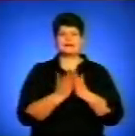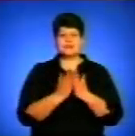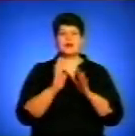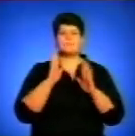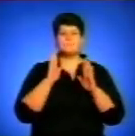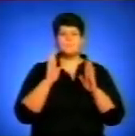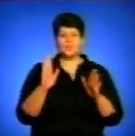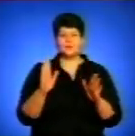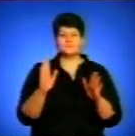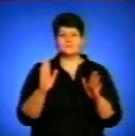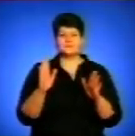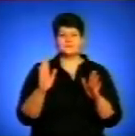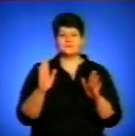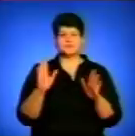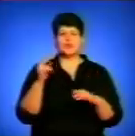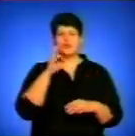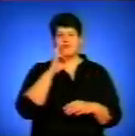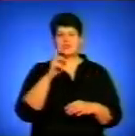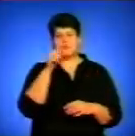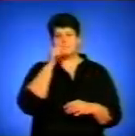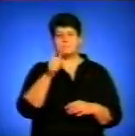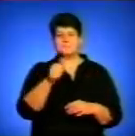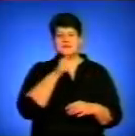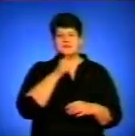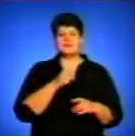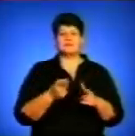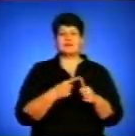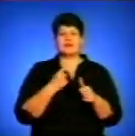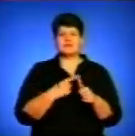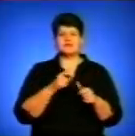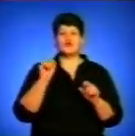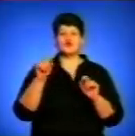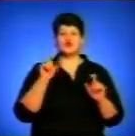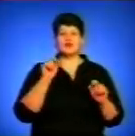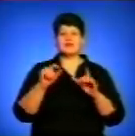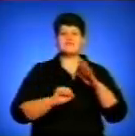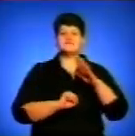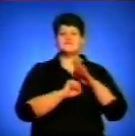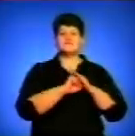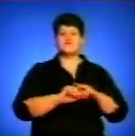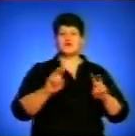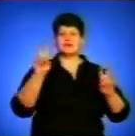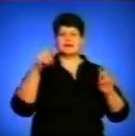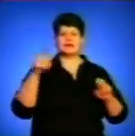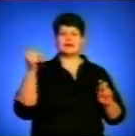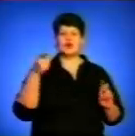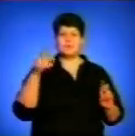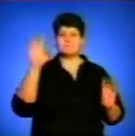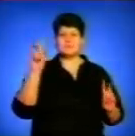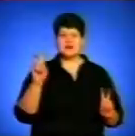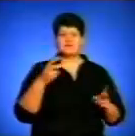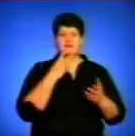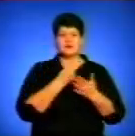вийде у квітні місці під назвою «Золотий фонд Тернопілля», де всі наші номінанти, які тут ви